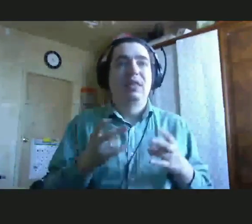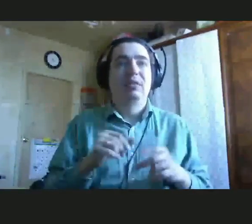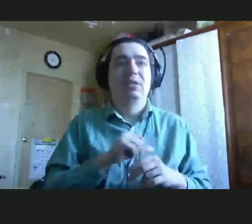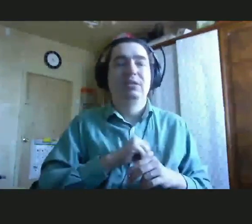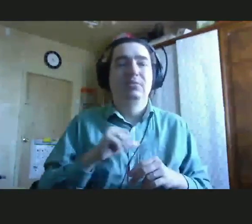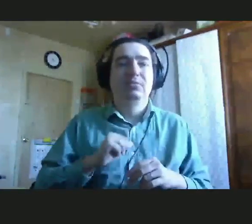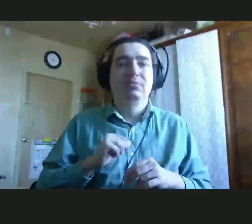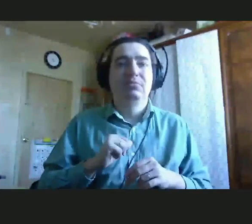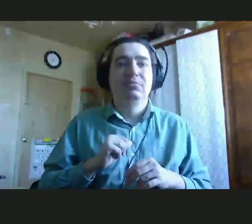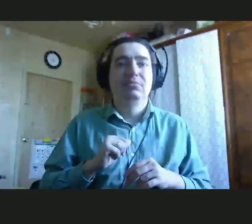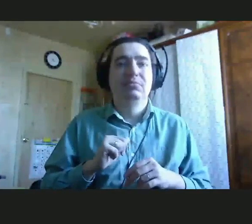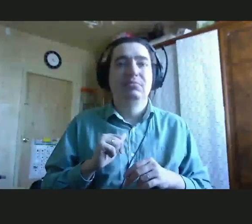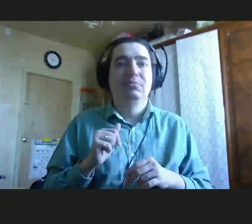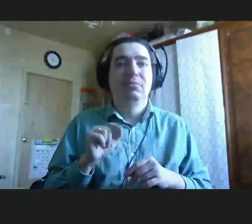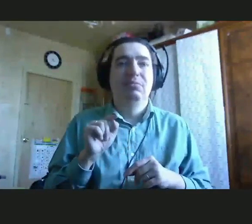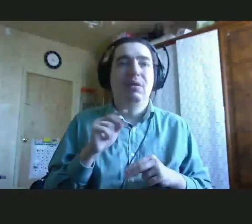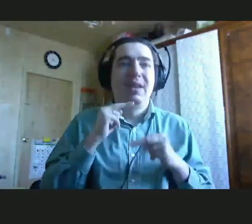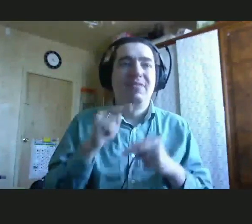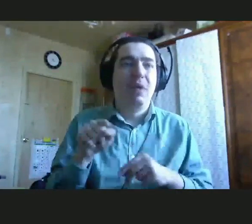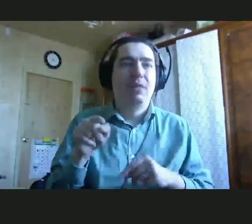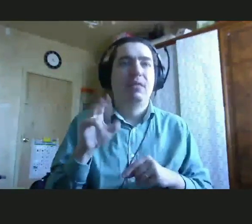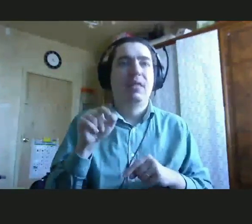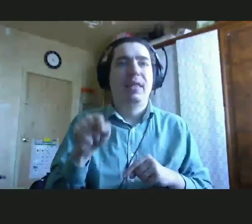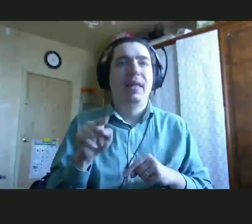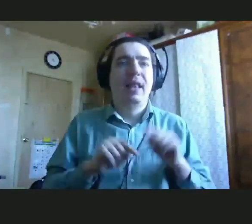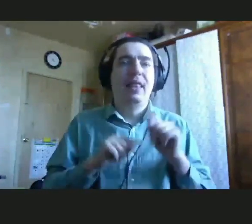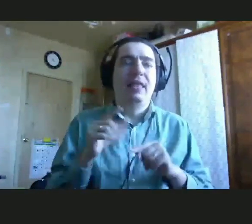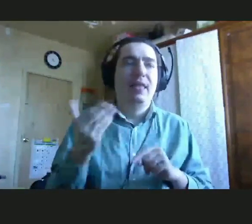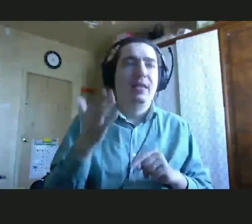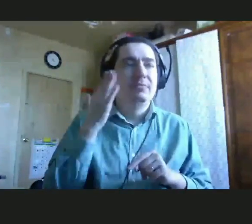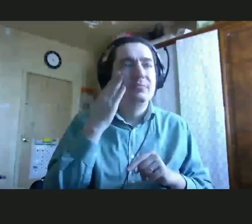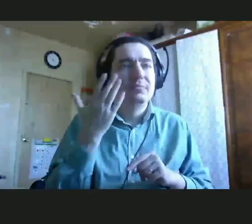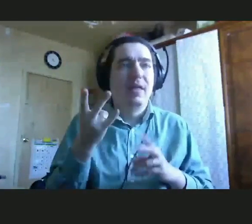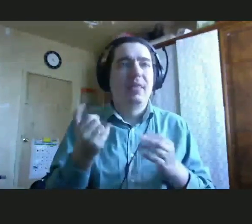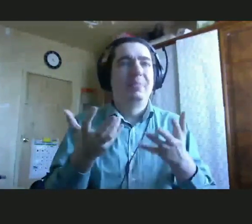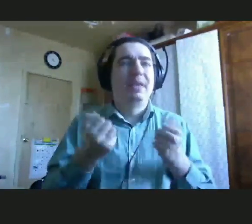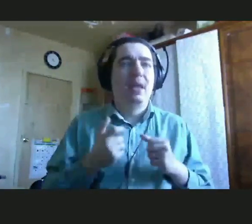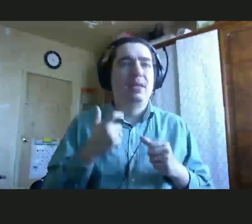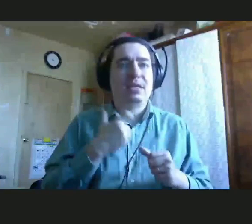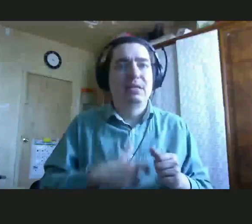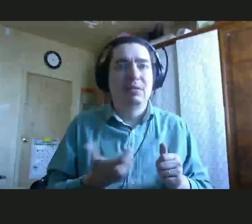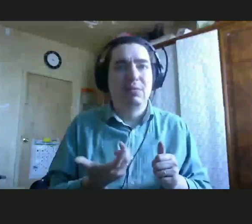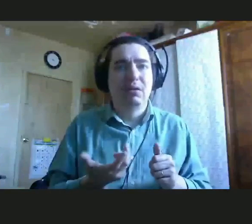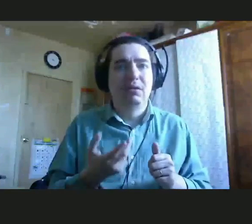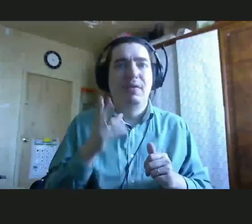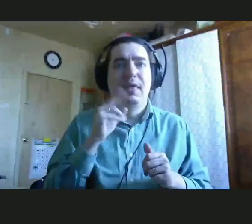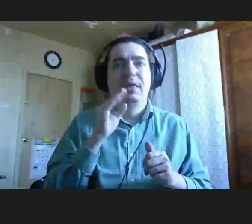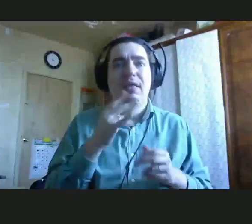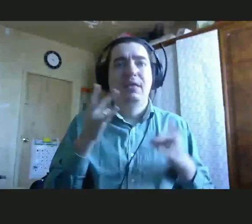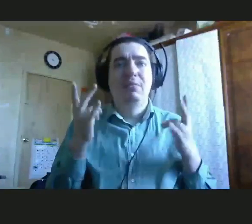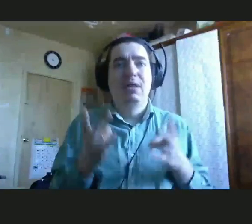его на те или иные поступки, на принятие себя, когда необходимо